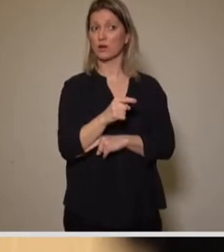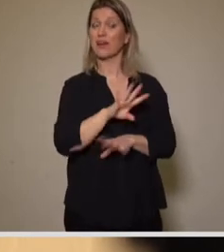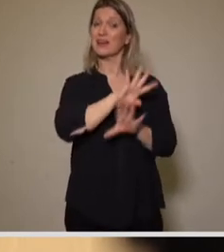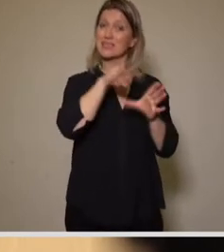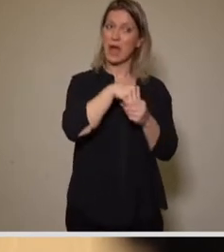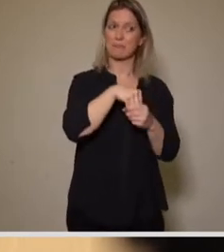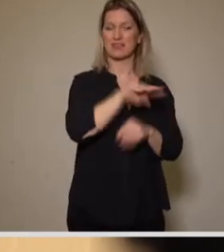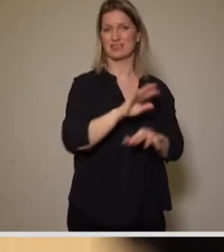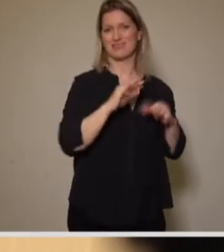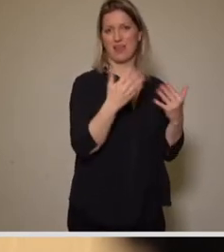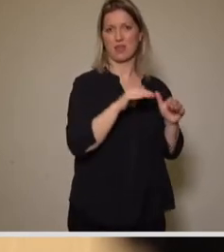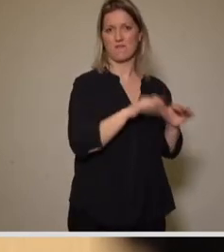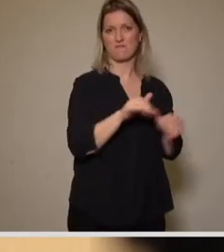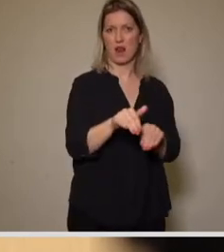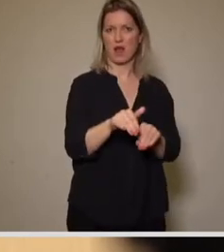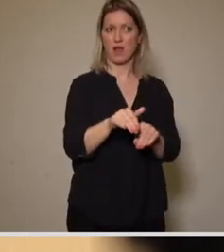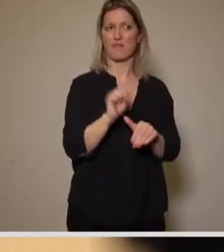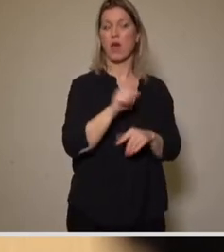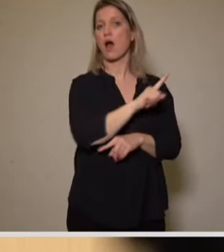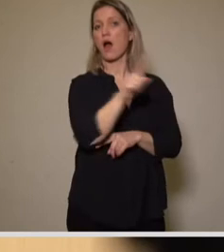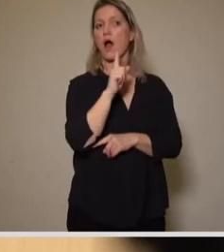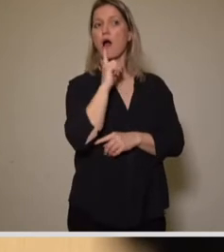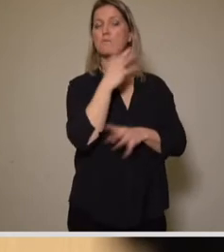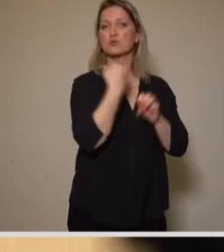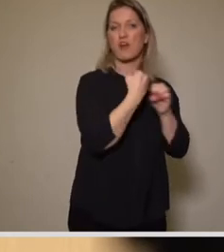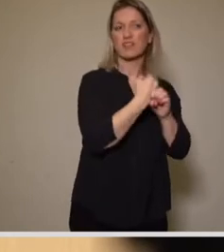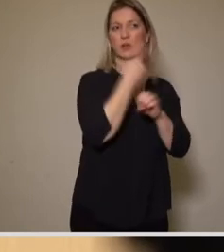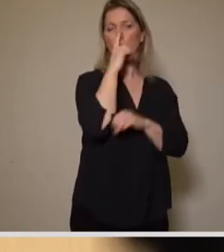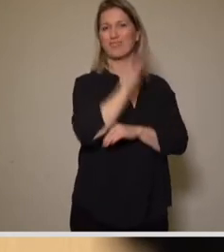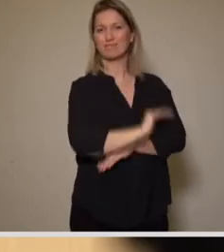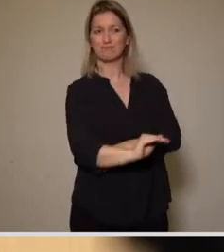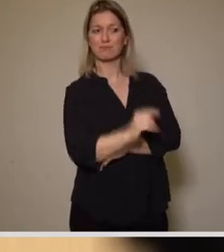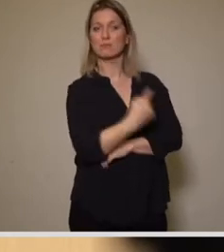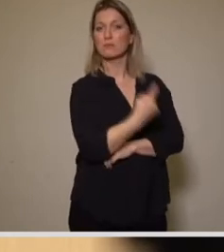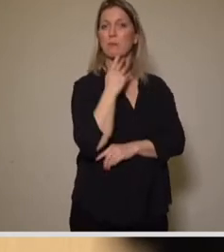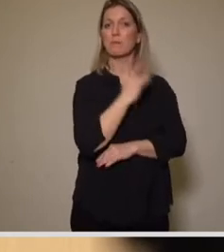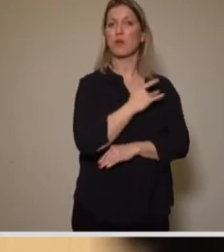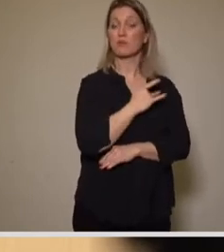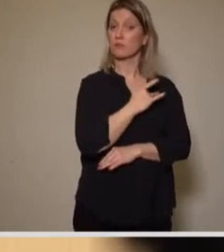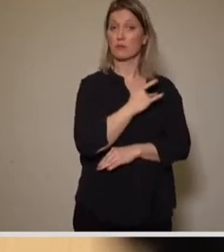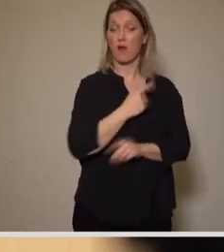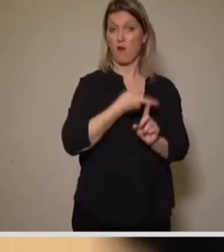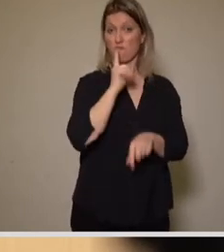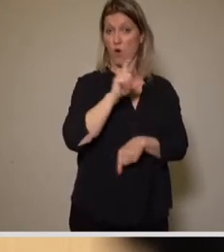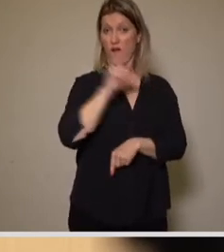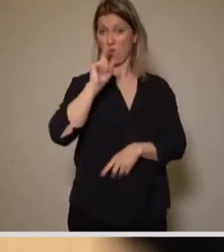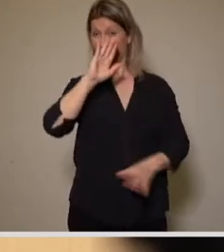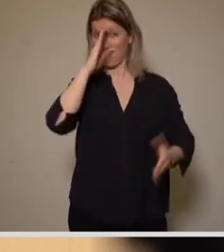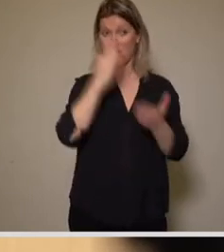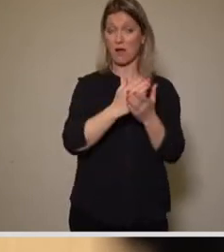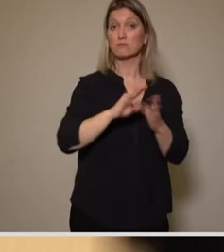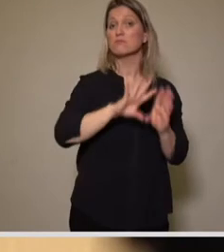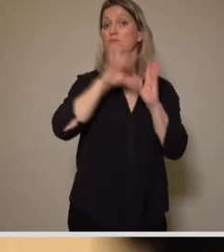aus Beschäftigten und Betreuten betroffen, waren es am Ende der vergangenen Woche bereits